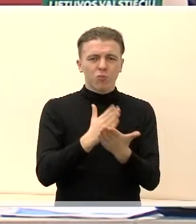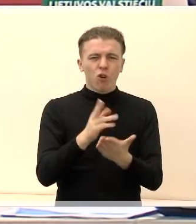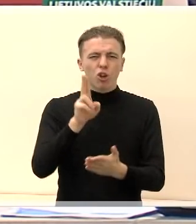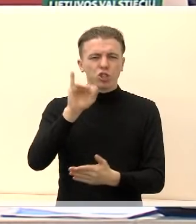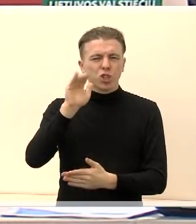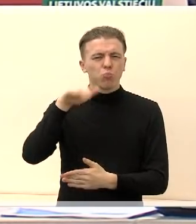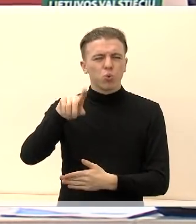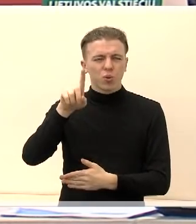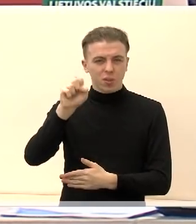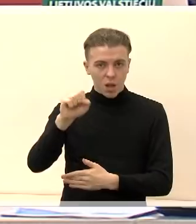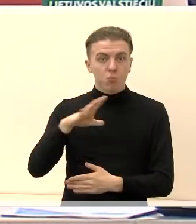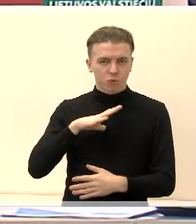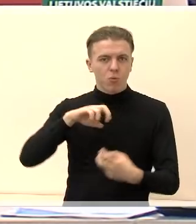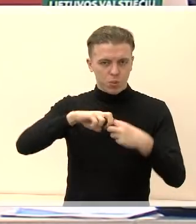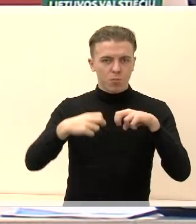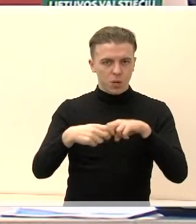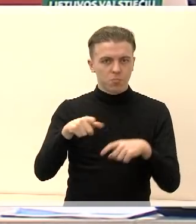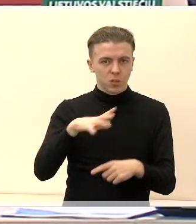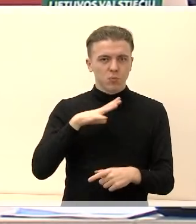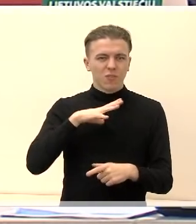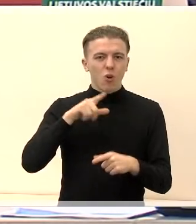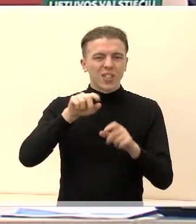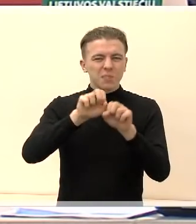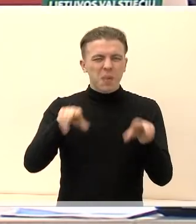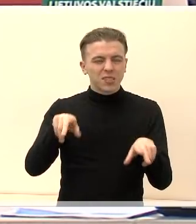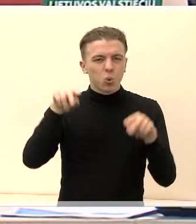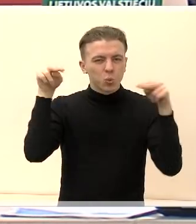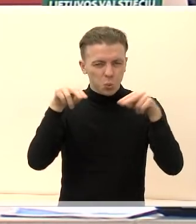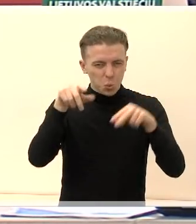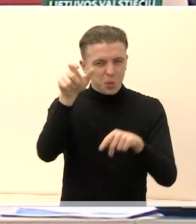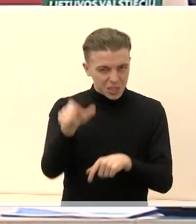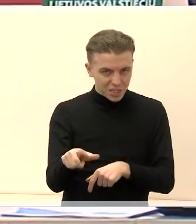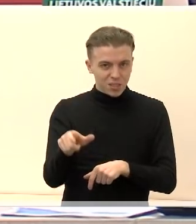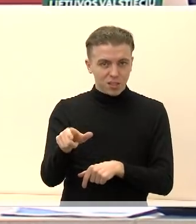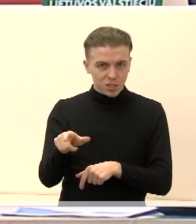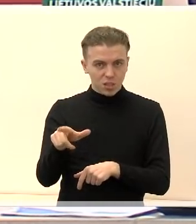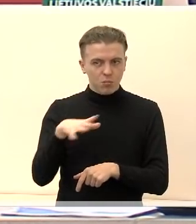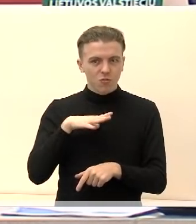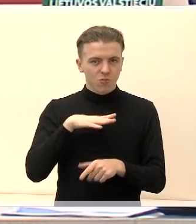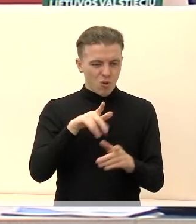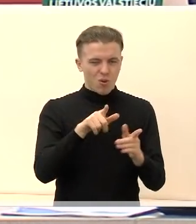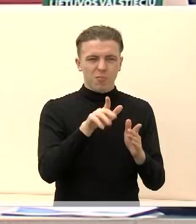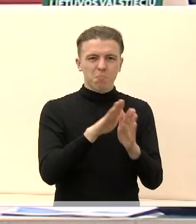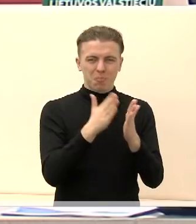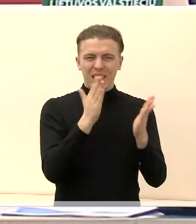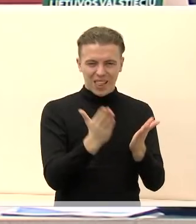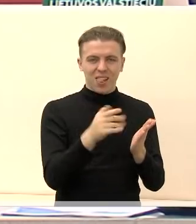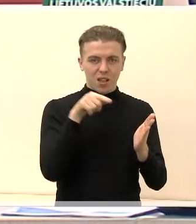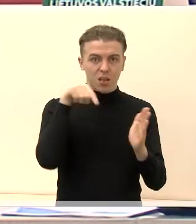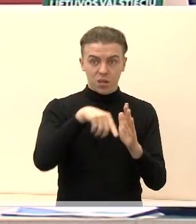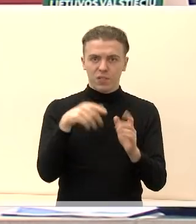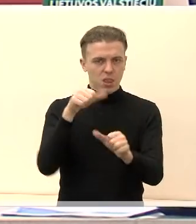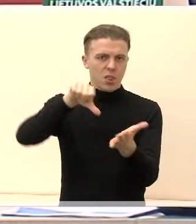Žibūda, kuris buvo specialus liūdytojas ypatingoje byloje, kuri greitų metų po rinkimų pasirodys, kuri